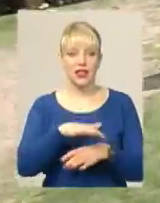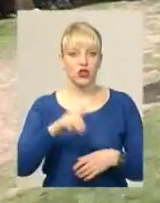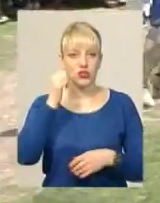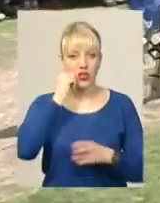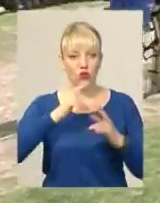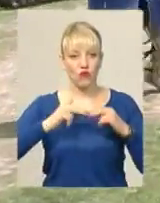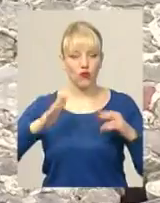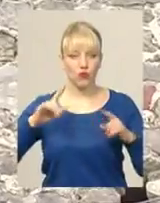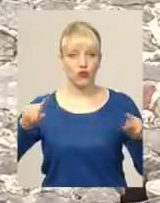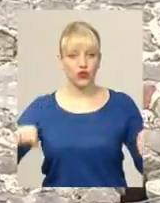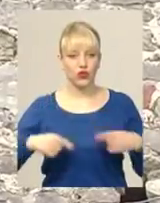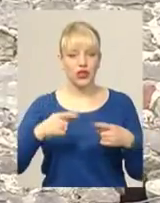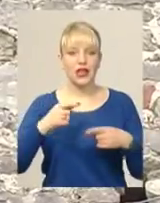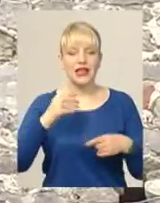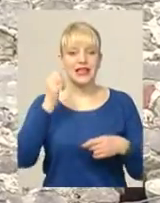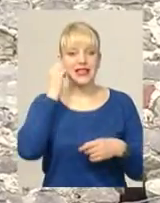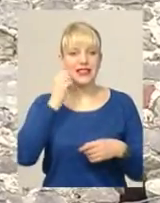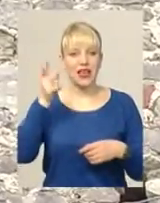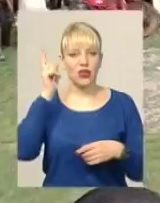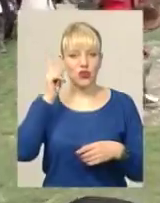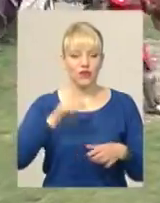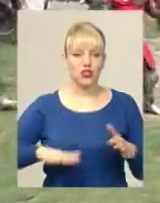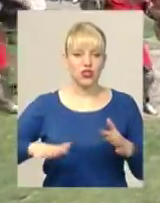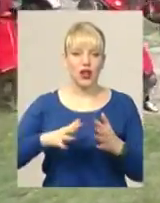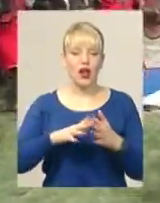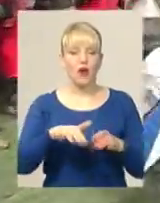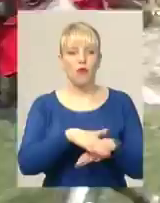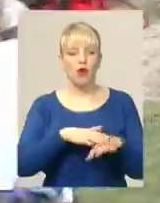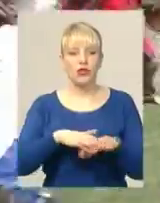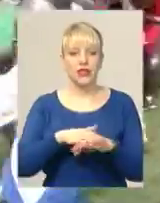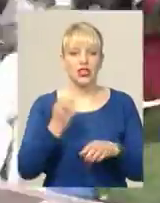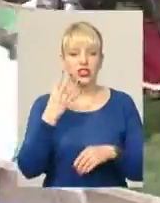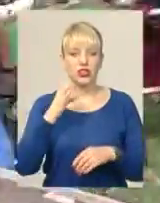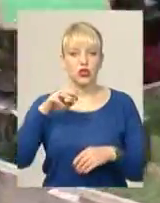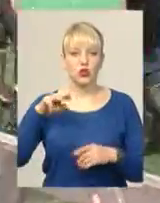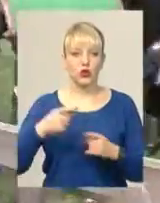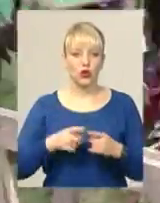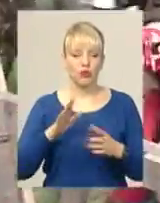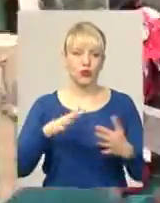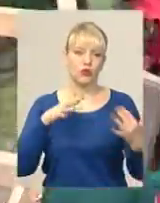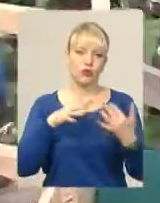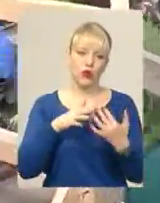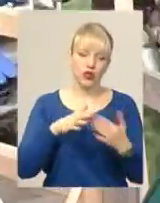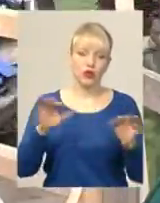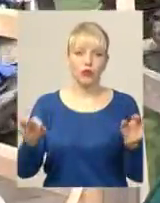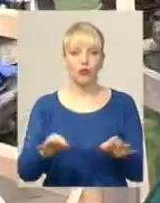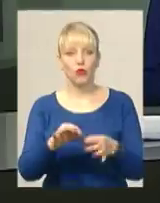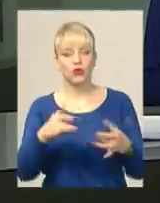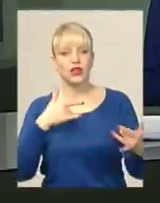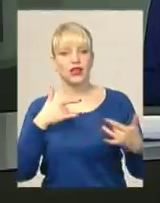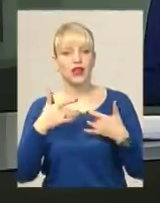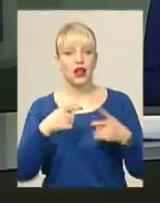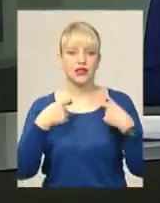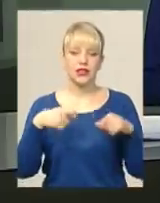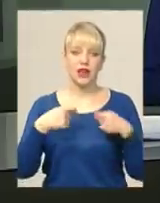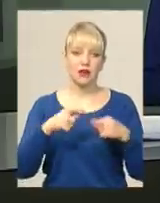середньовічне поселення 14-15 століть. На відвідувачів чекатимуть лицерські бої, середньовічна музика і театр, а також ярмарок